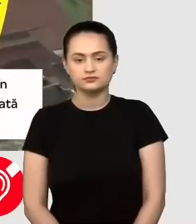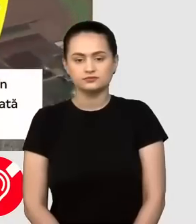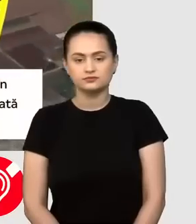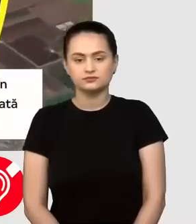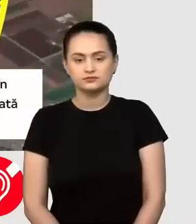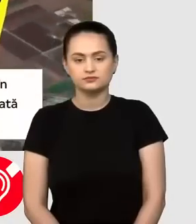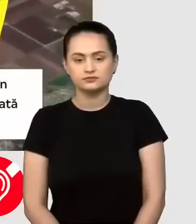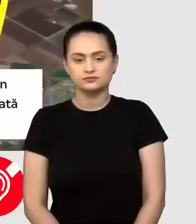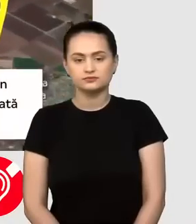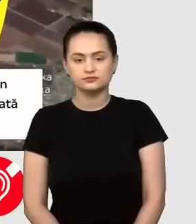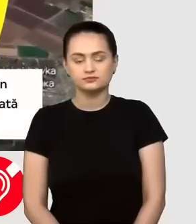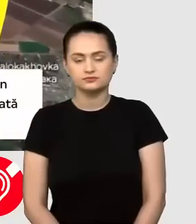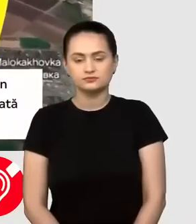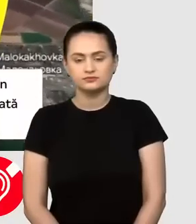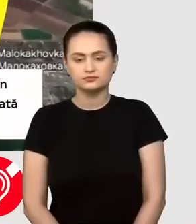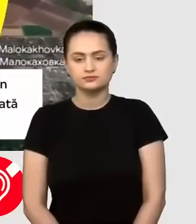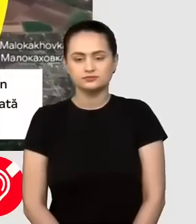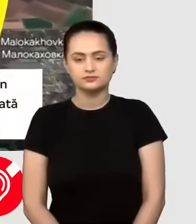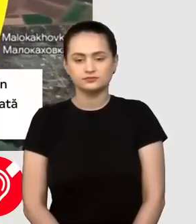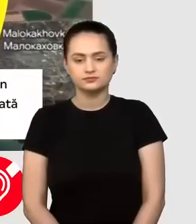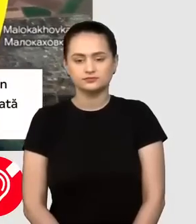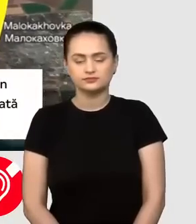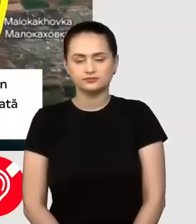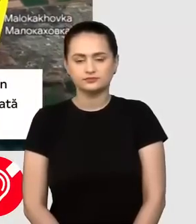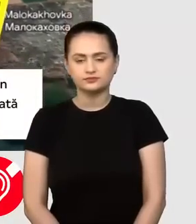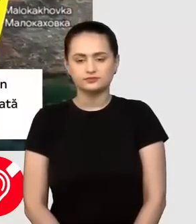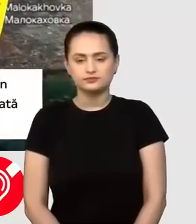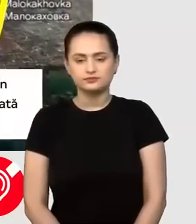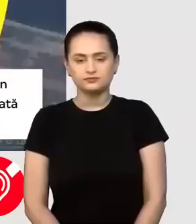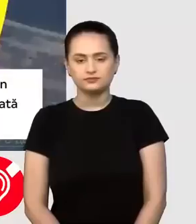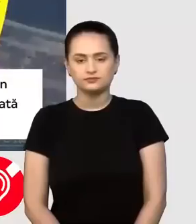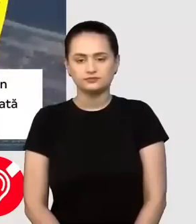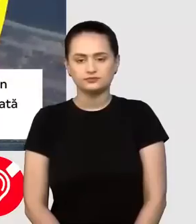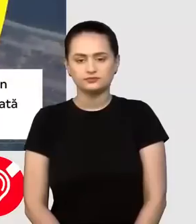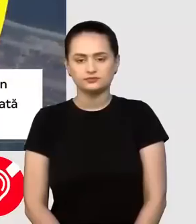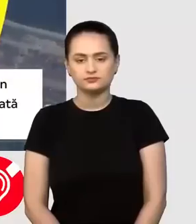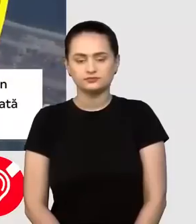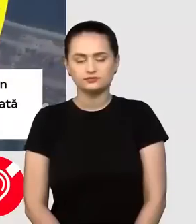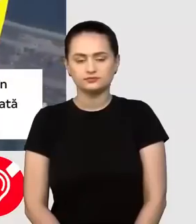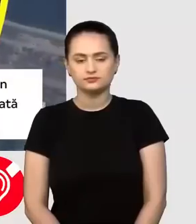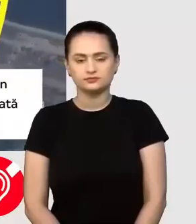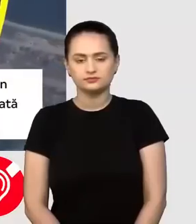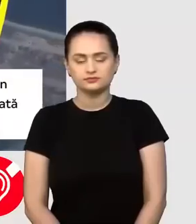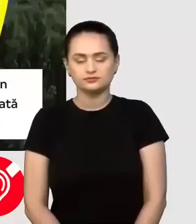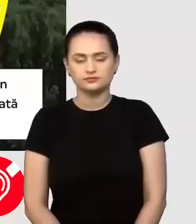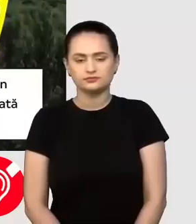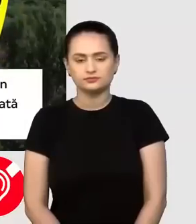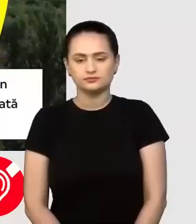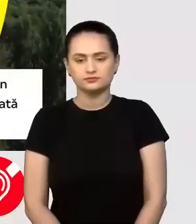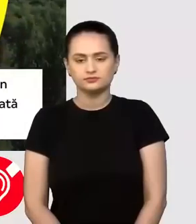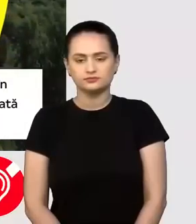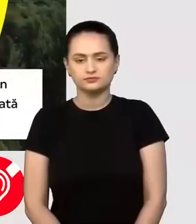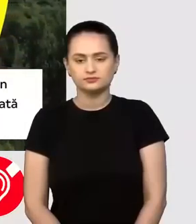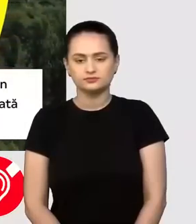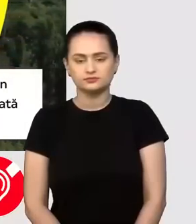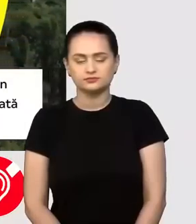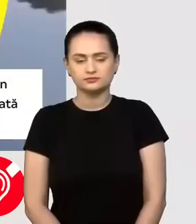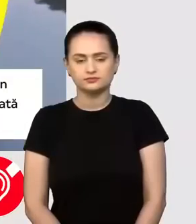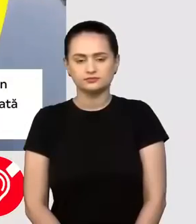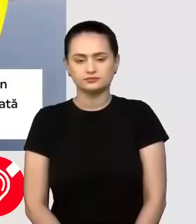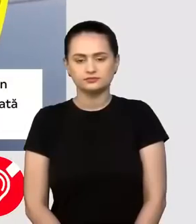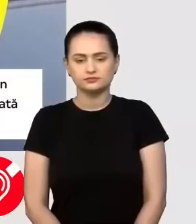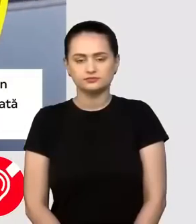150 de tone de produse petroliere au fost luate de apă, dar și alte tone de substanțe chimice periculoase,